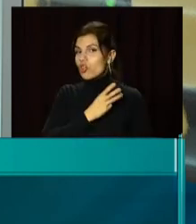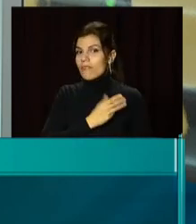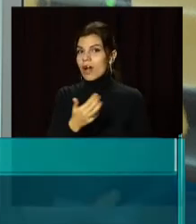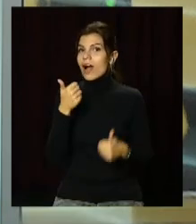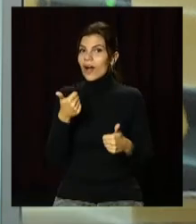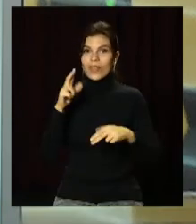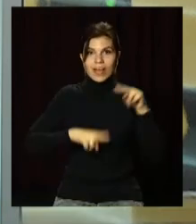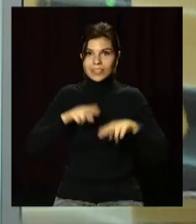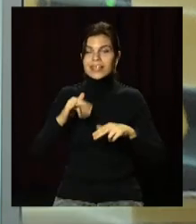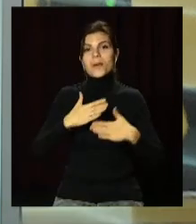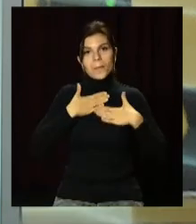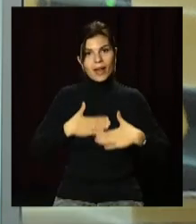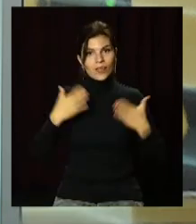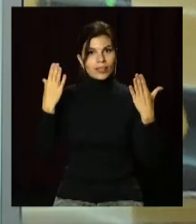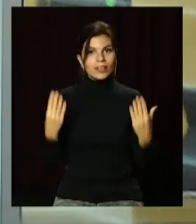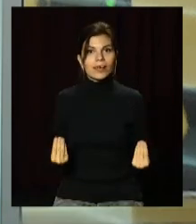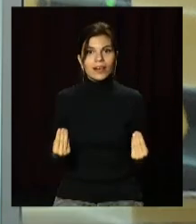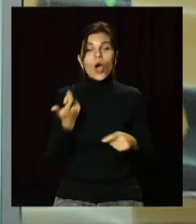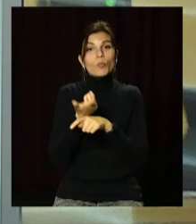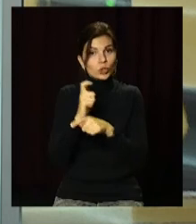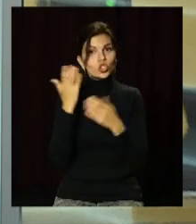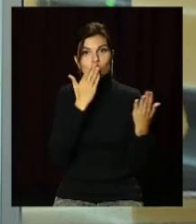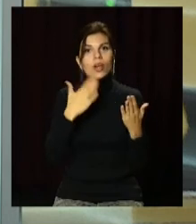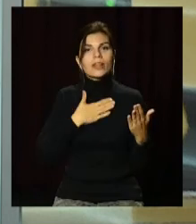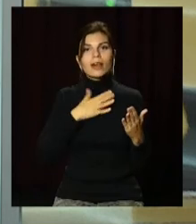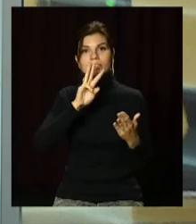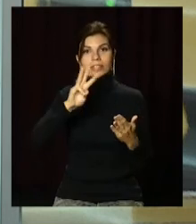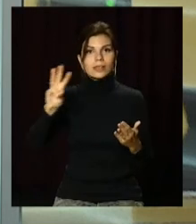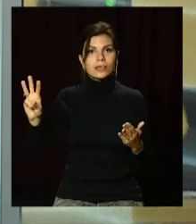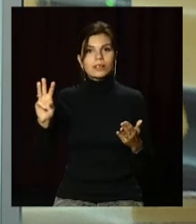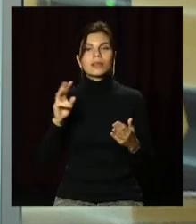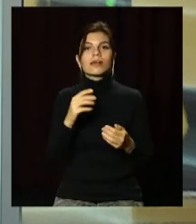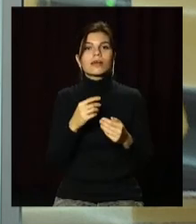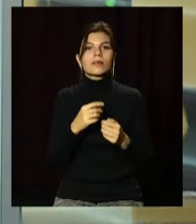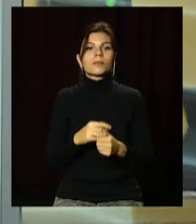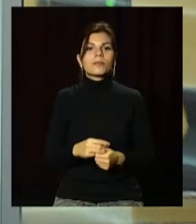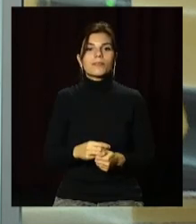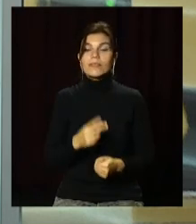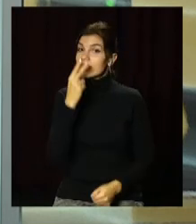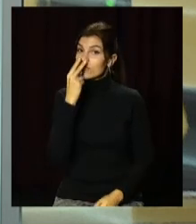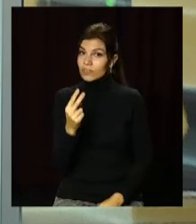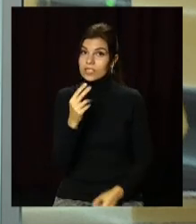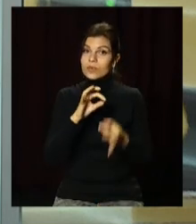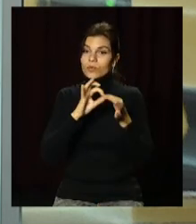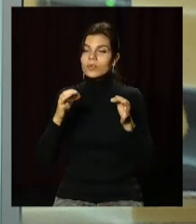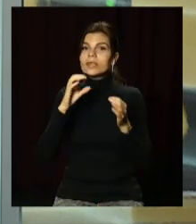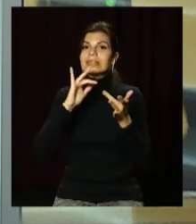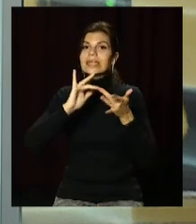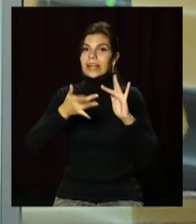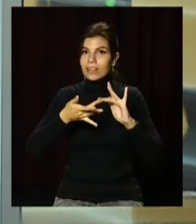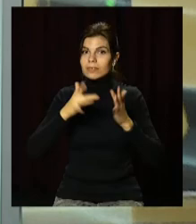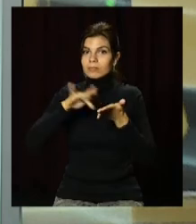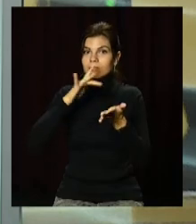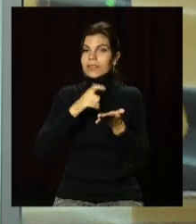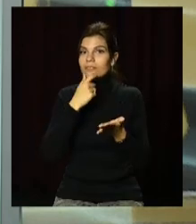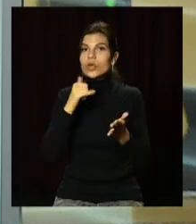гарного настрою та приємного дня. Більше читайте на нашому сайті opencv.media, дивіться сюжети в соціальних мережах та на